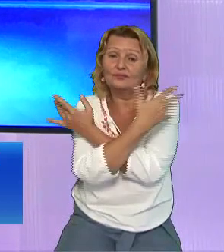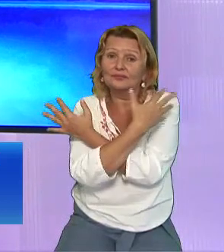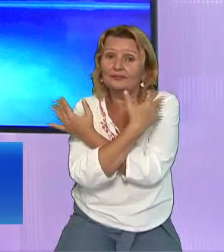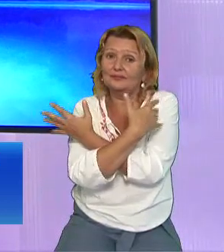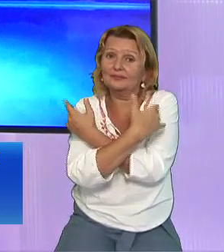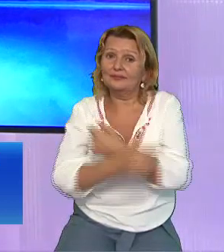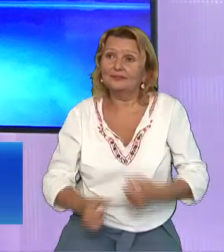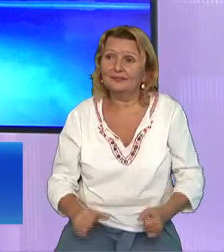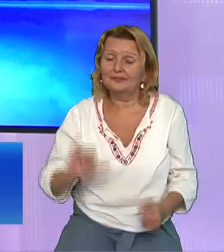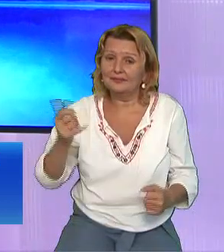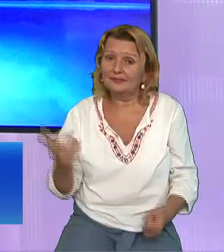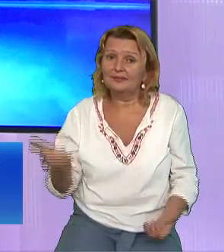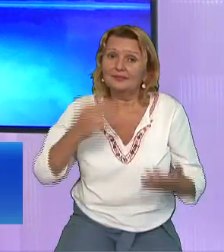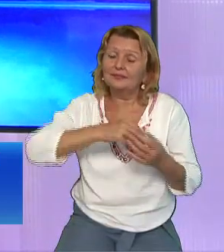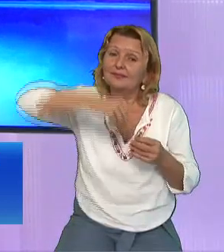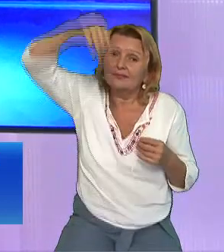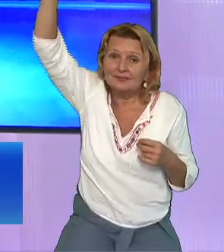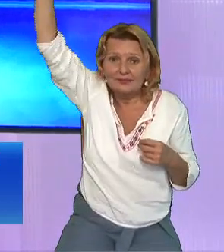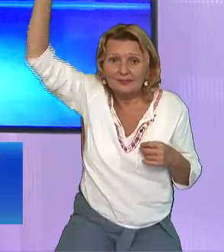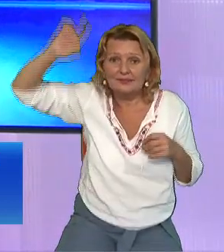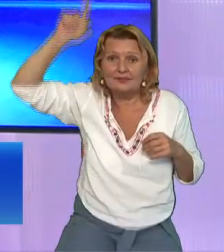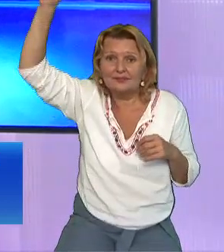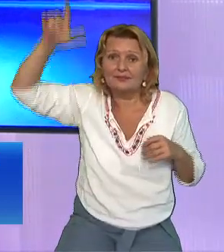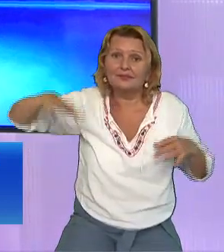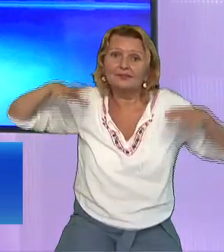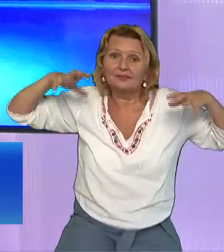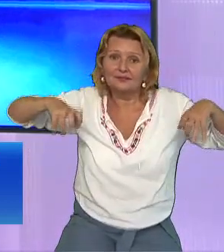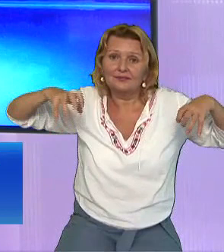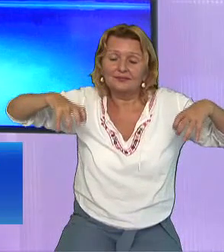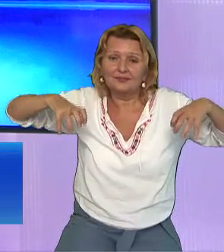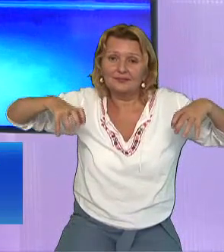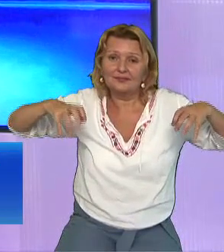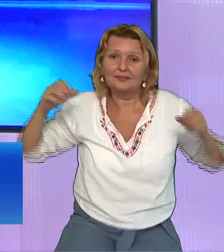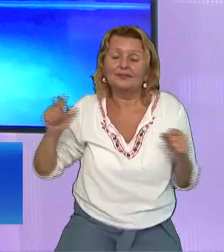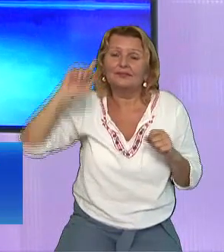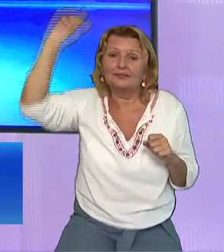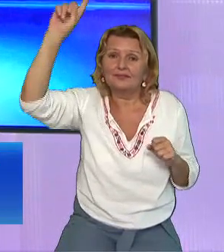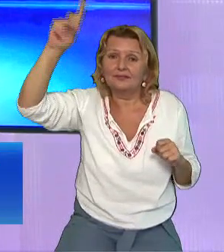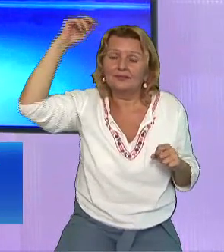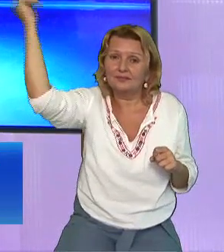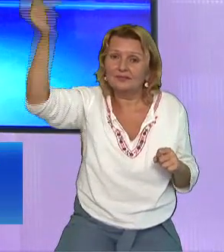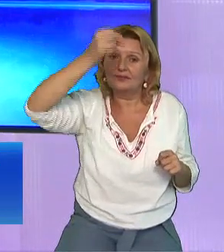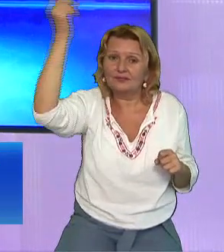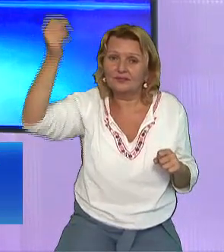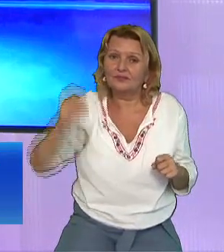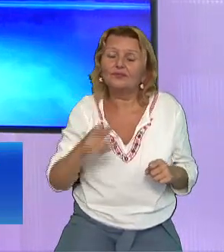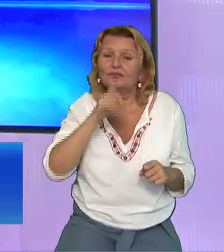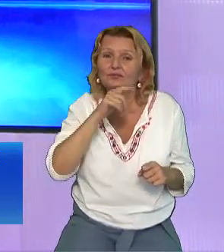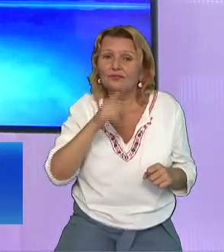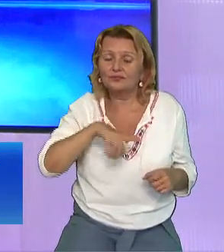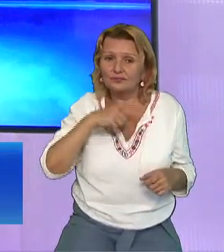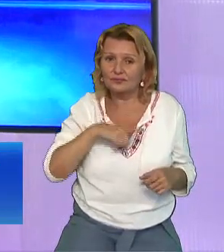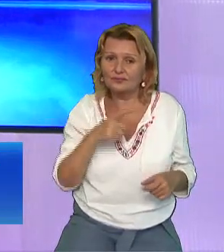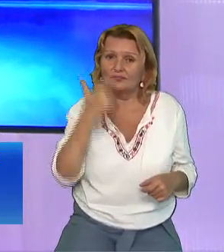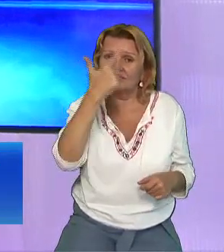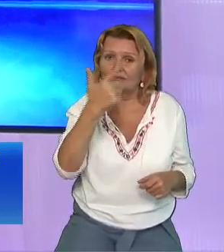din cer Au fost înălțați la tronul lui Dumnezeu din cer Spune cuvântul lui Dumnezeu Că în jurul tronului Dumnezeu Există 24 de bătrâni Noi credem că acești